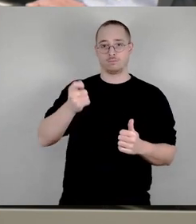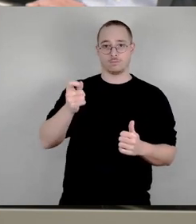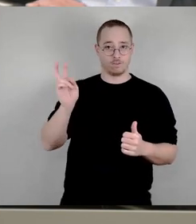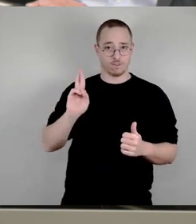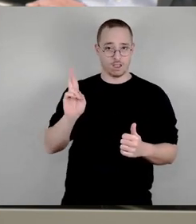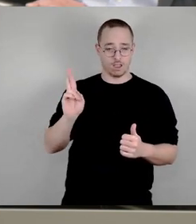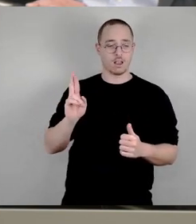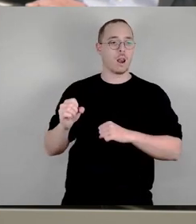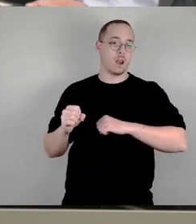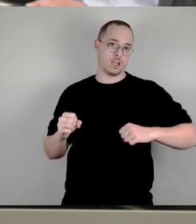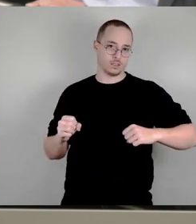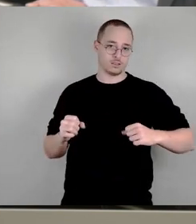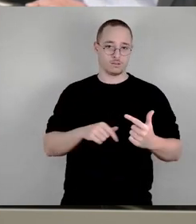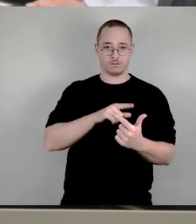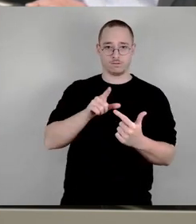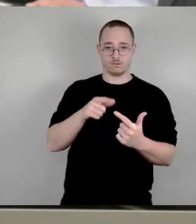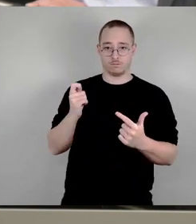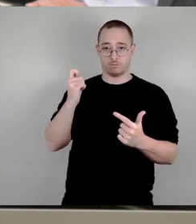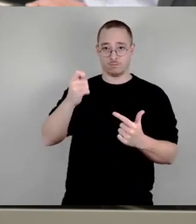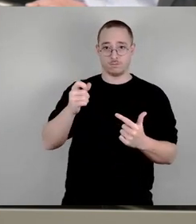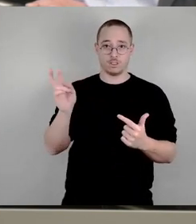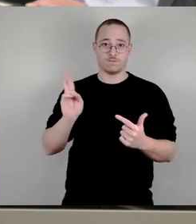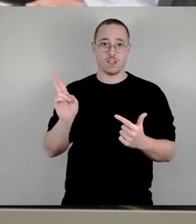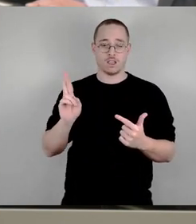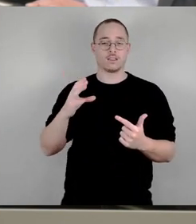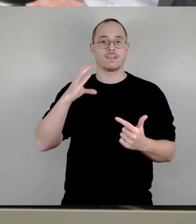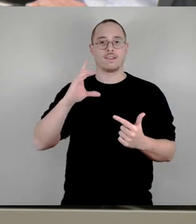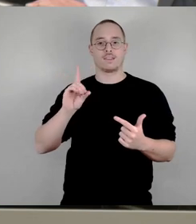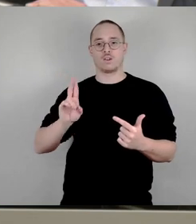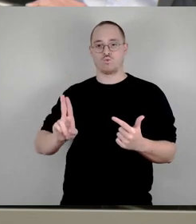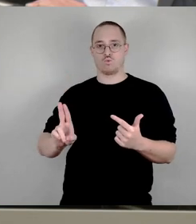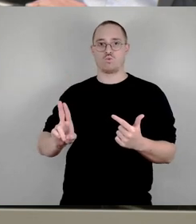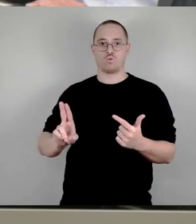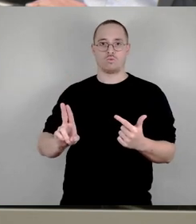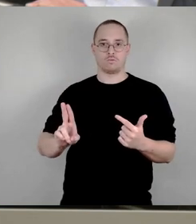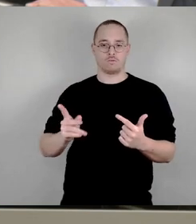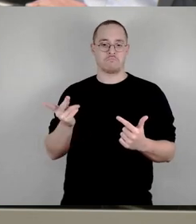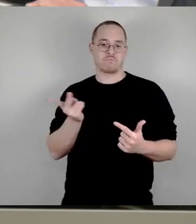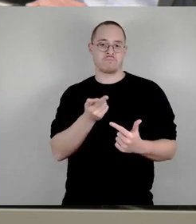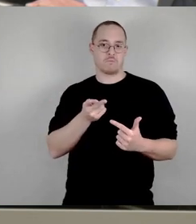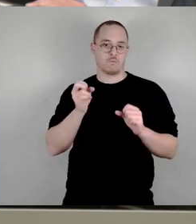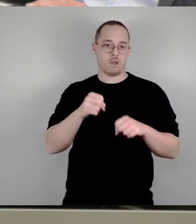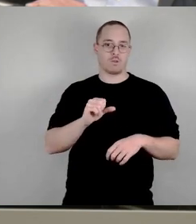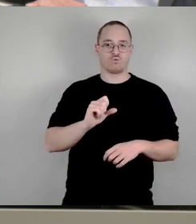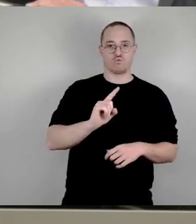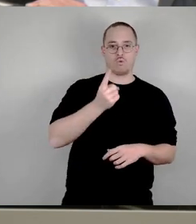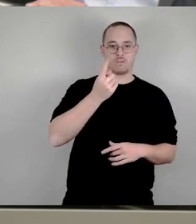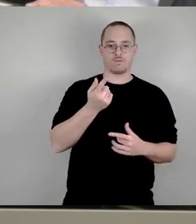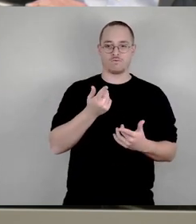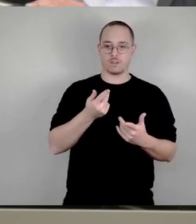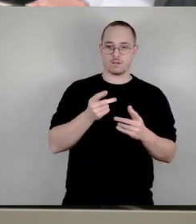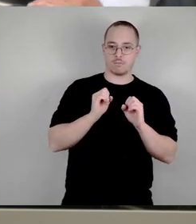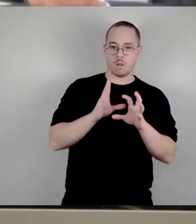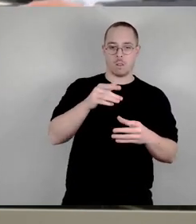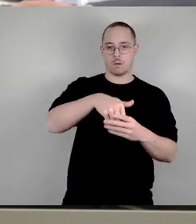das andere ist ein reiche CDU-Fraktion. Die beiden können zunächst uns den